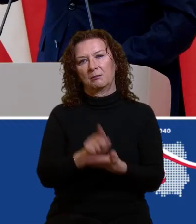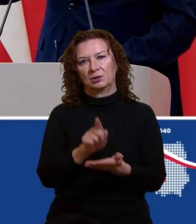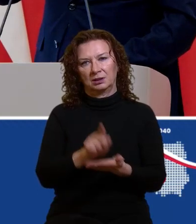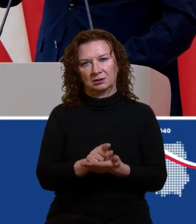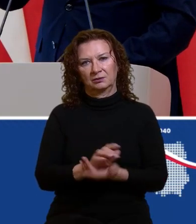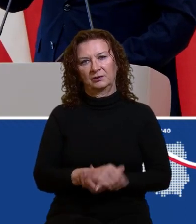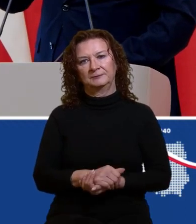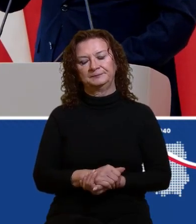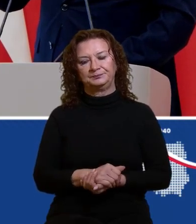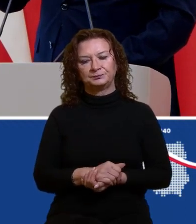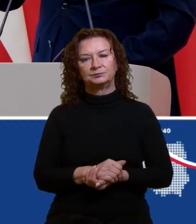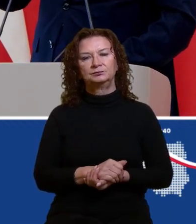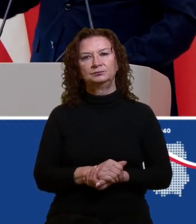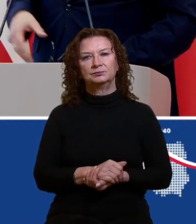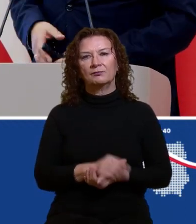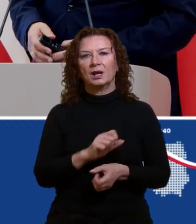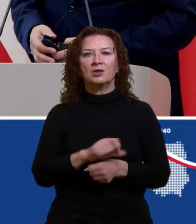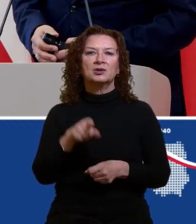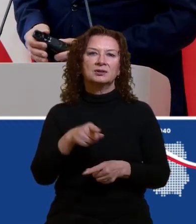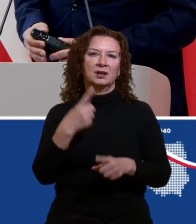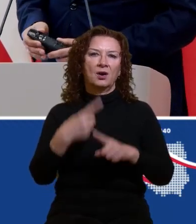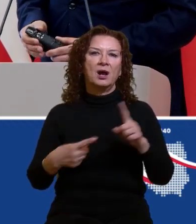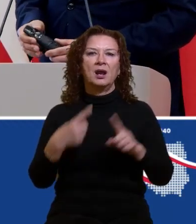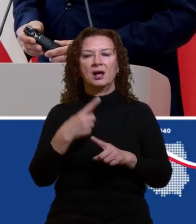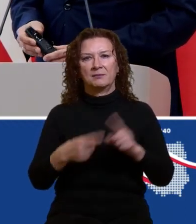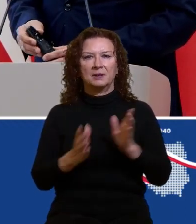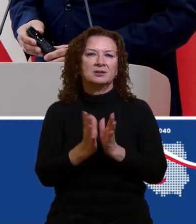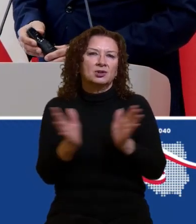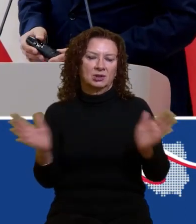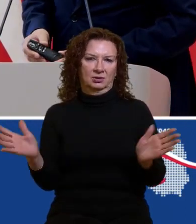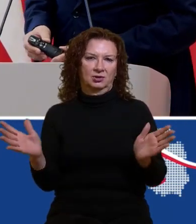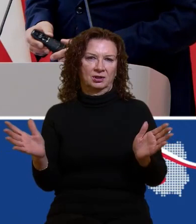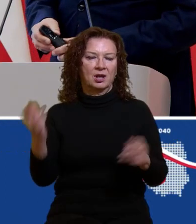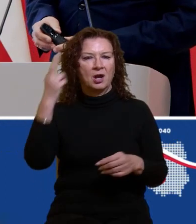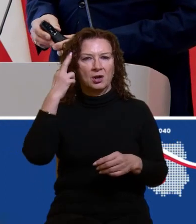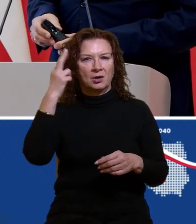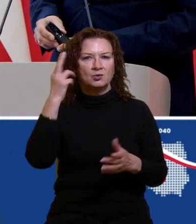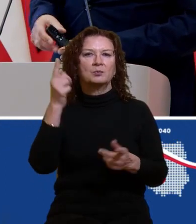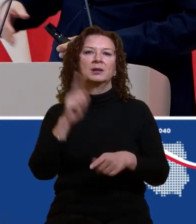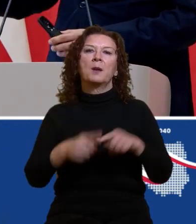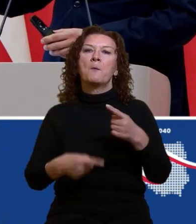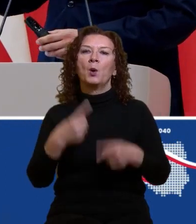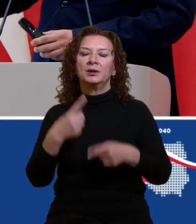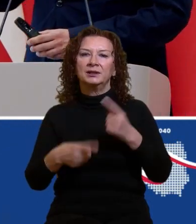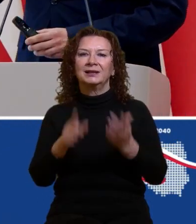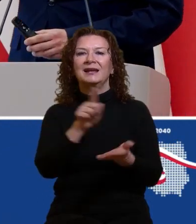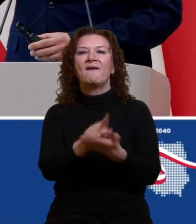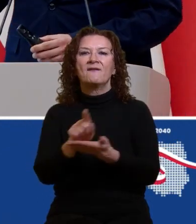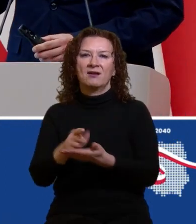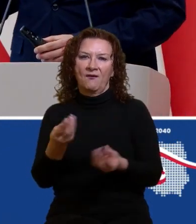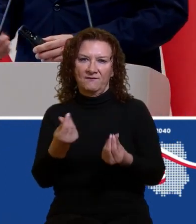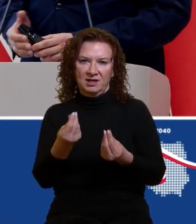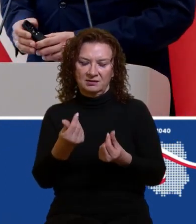wyłącznie elementem szerszej rozumianej polityki fiskalnej wobec rodziny, czyli polityki